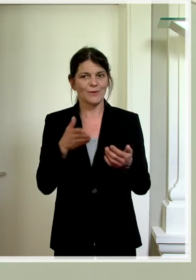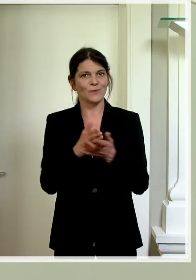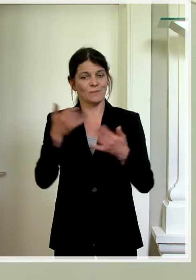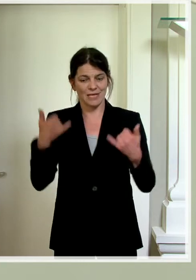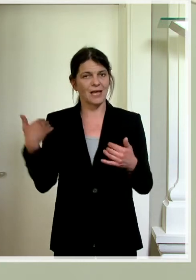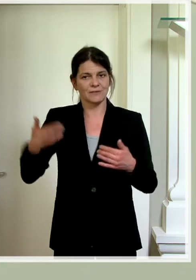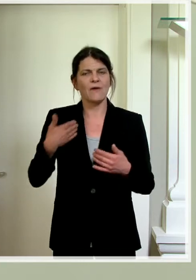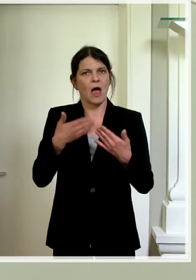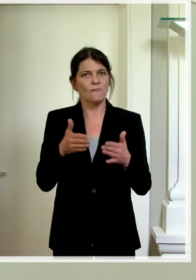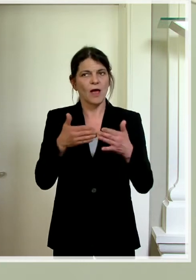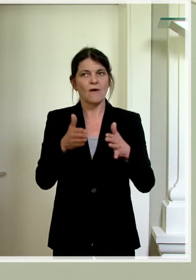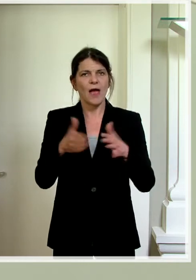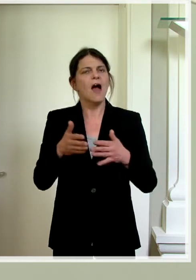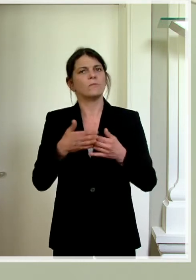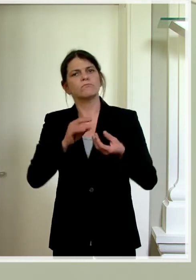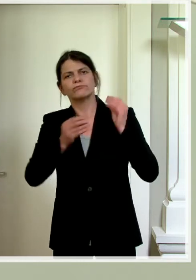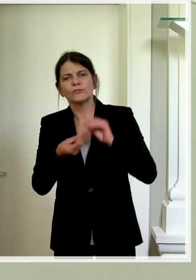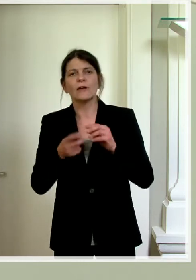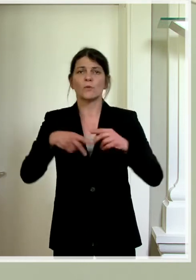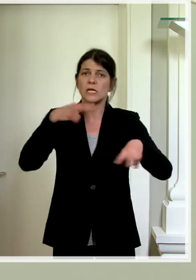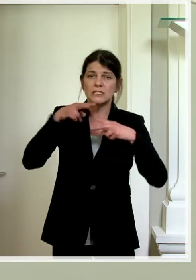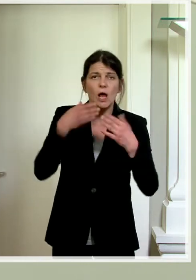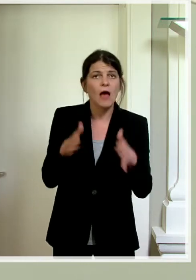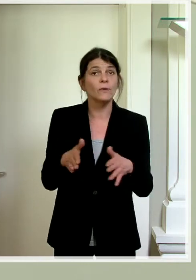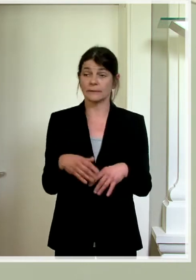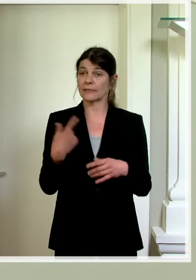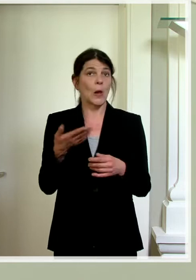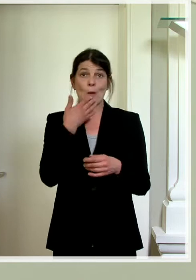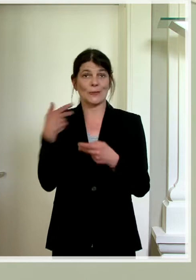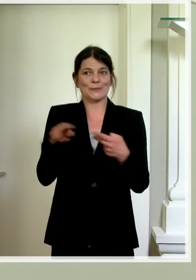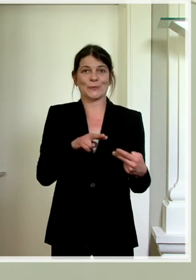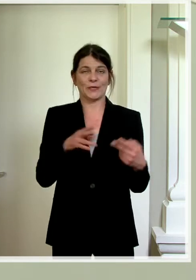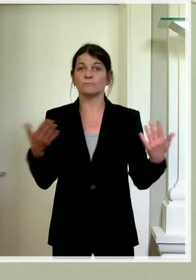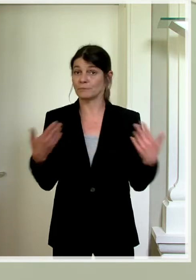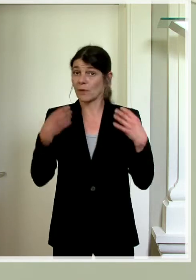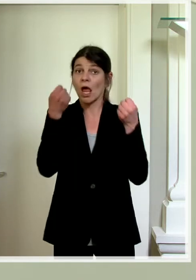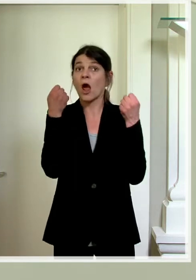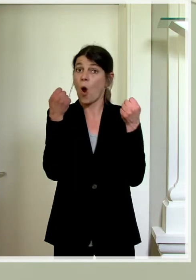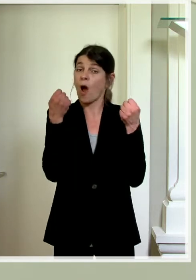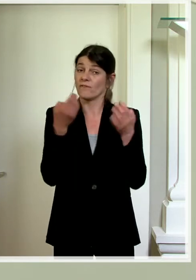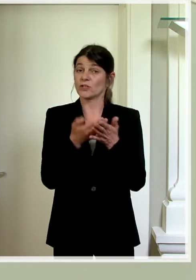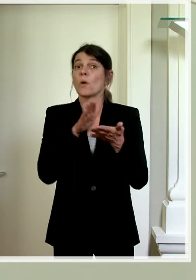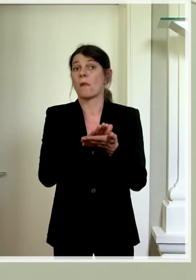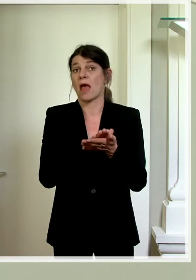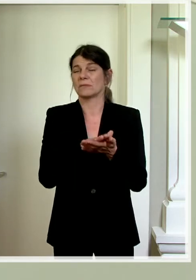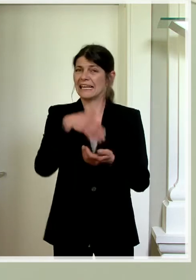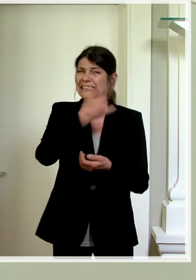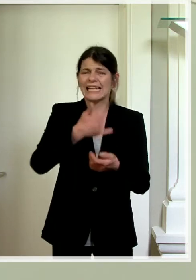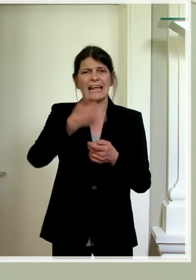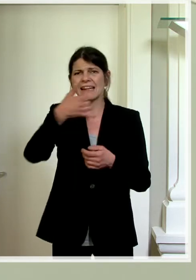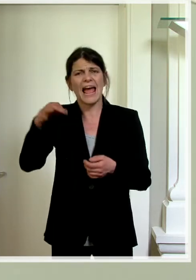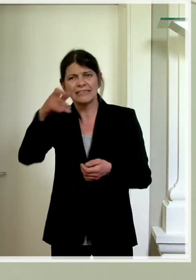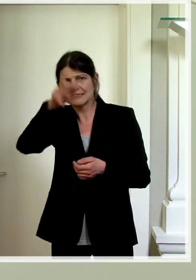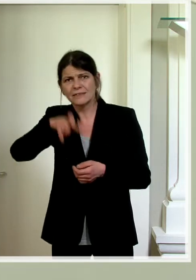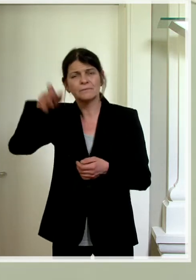Öffnungen von Ladenlokalen und Restaurants nicht erhöht. Und wir hoffen alle, dass das so bleibt. Jede und jeder Einzelne